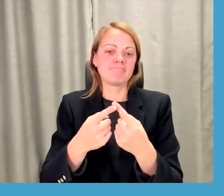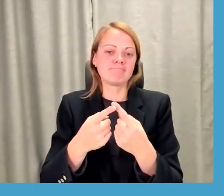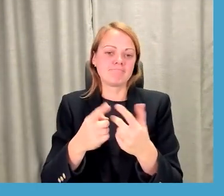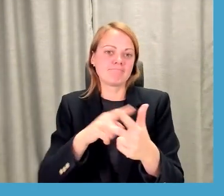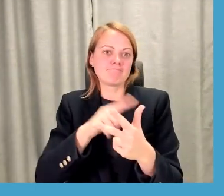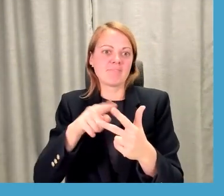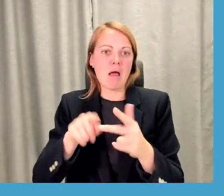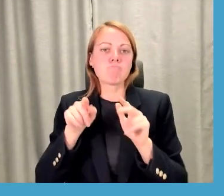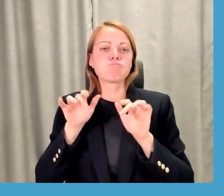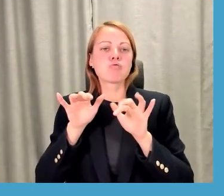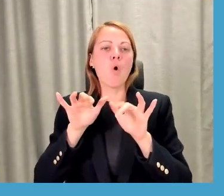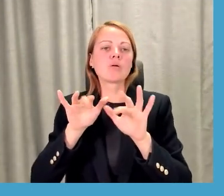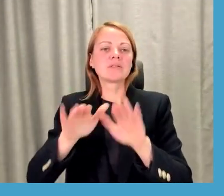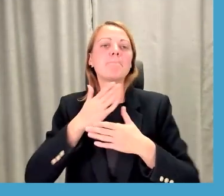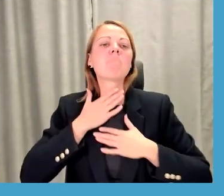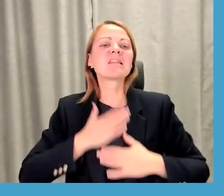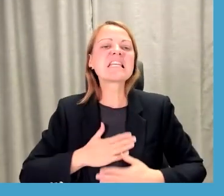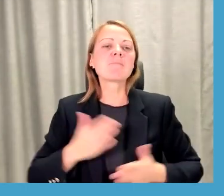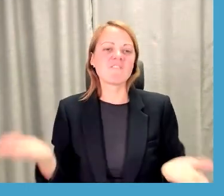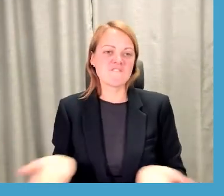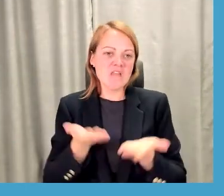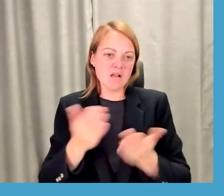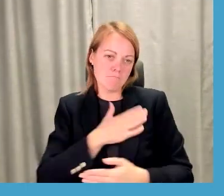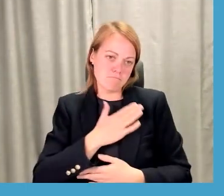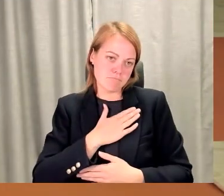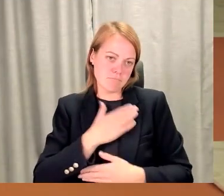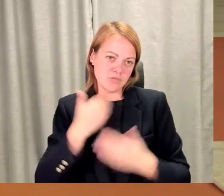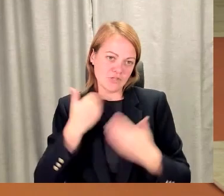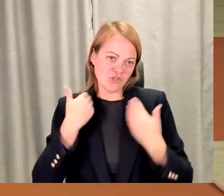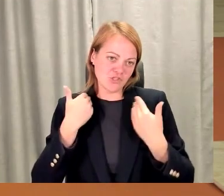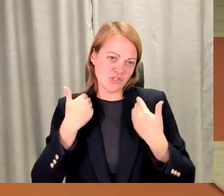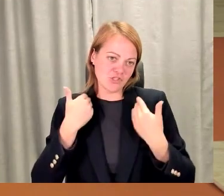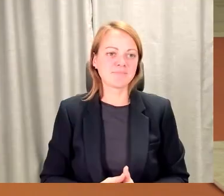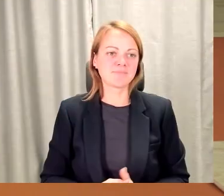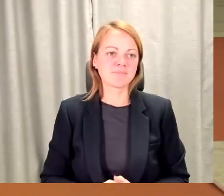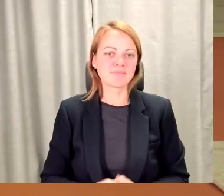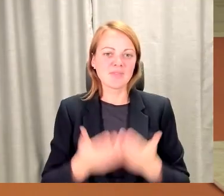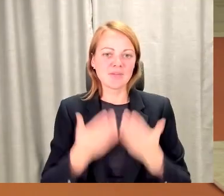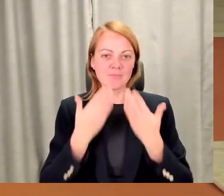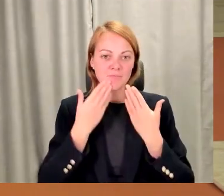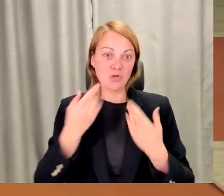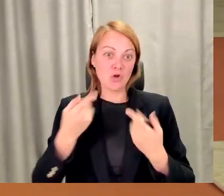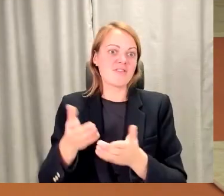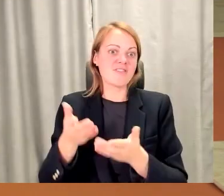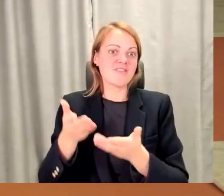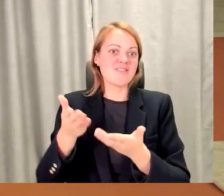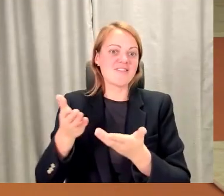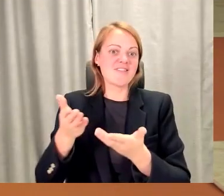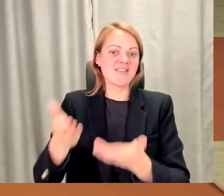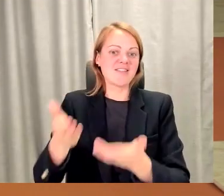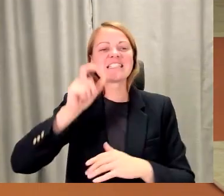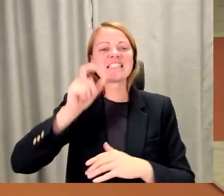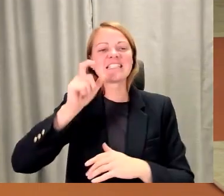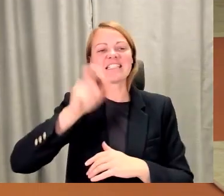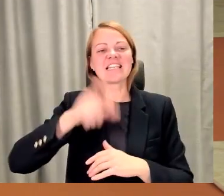ka procesu padarīt prietni patīkumā, vieglāku pašam sev. Paldies Gunnā, teica inženieris. Mēs pēc tām cilvētiskām lietām atnācām un tad,